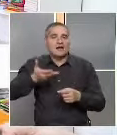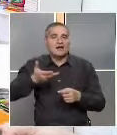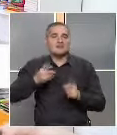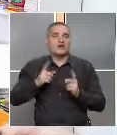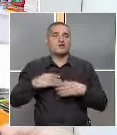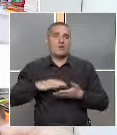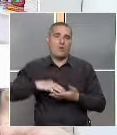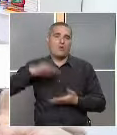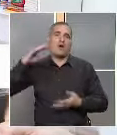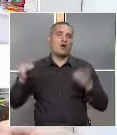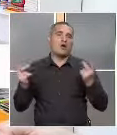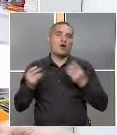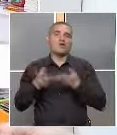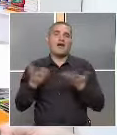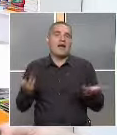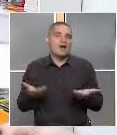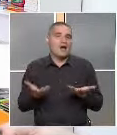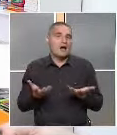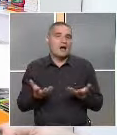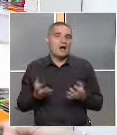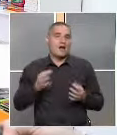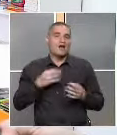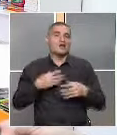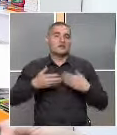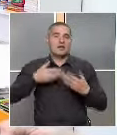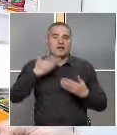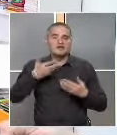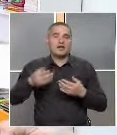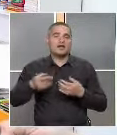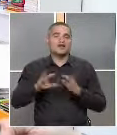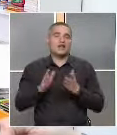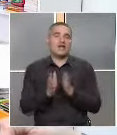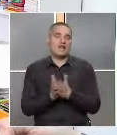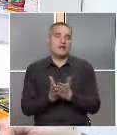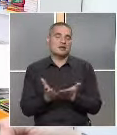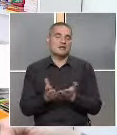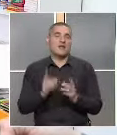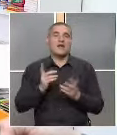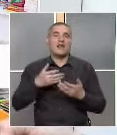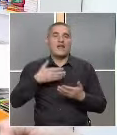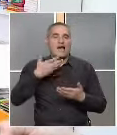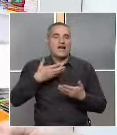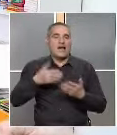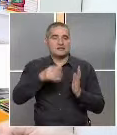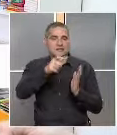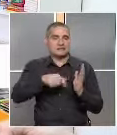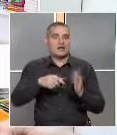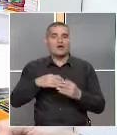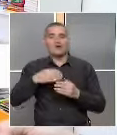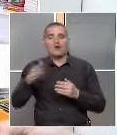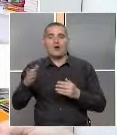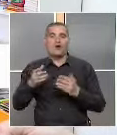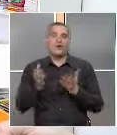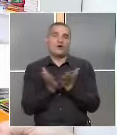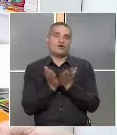има голяма роля в това как същност ще достигне приказката или книгата, или разказа до читателя.